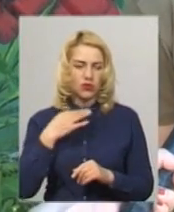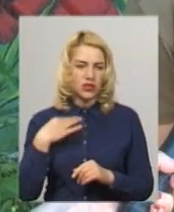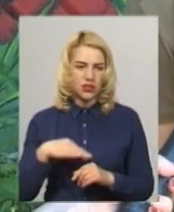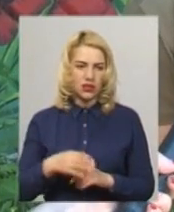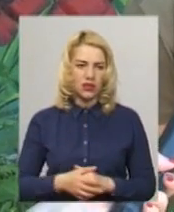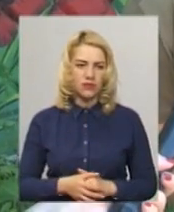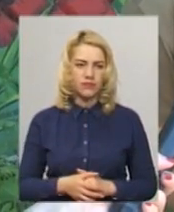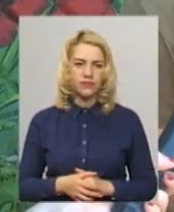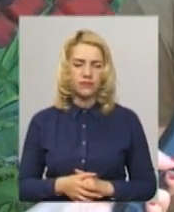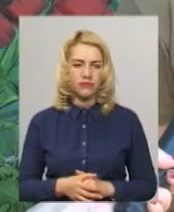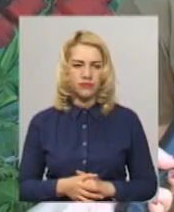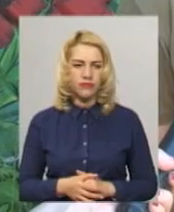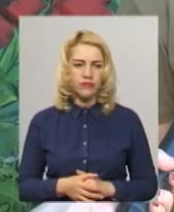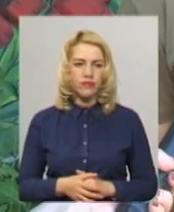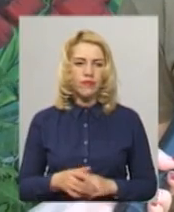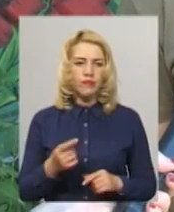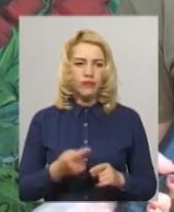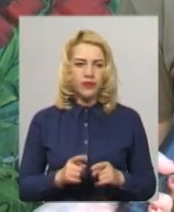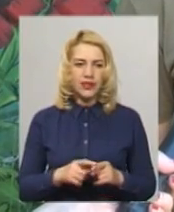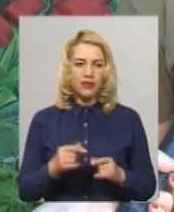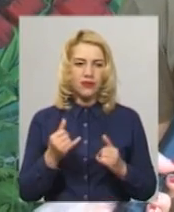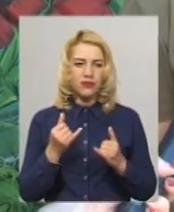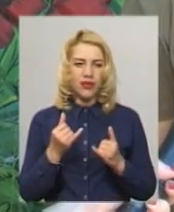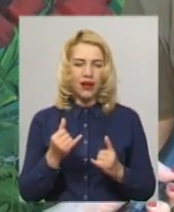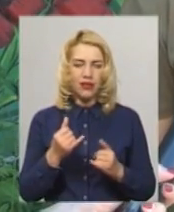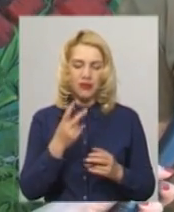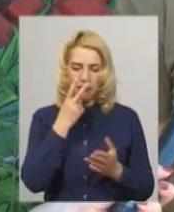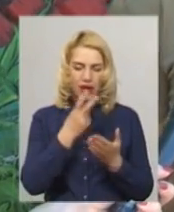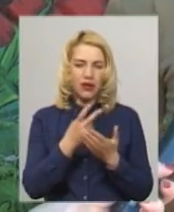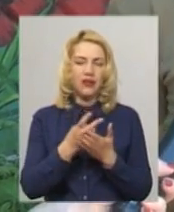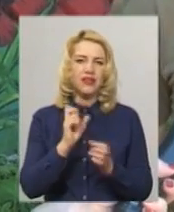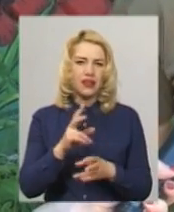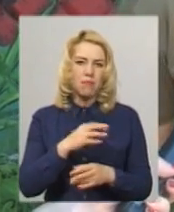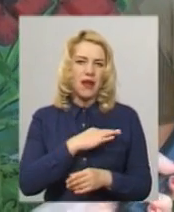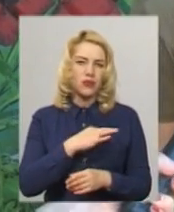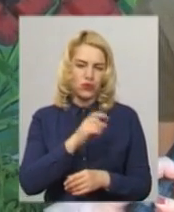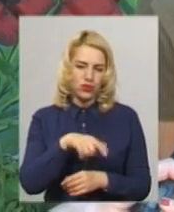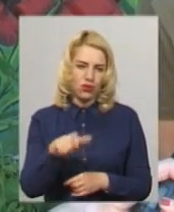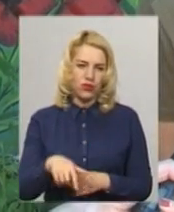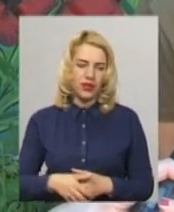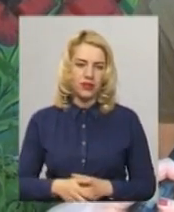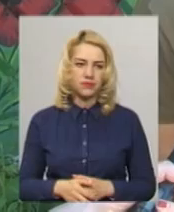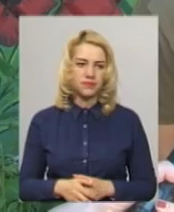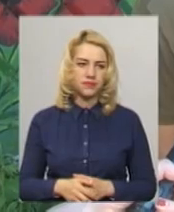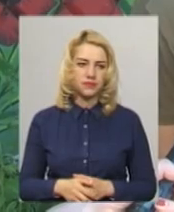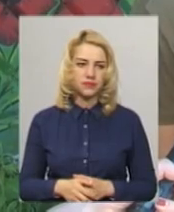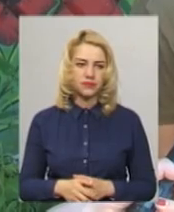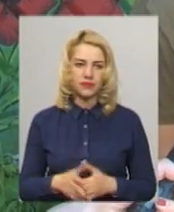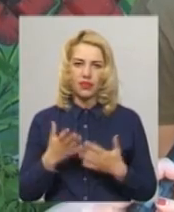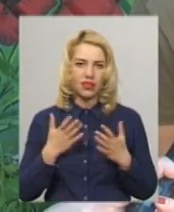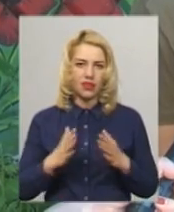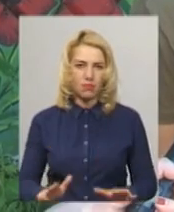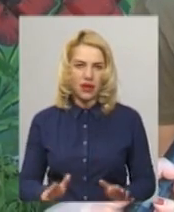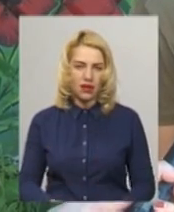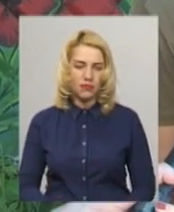спонукав, каже, це зарості людської байдужості, це дитина сама це все побачила. Дуже-дуже неприємно,